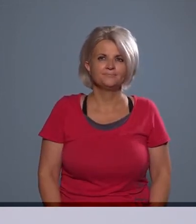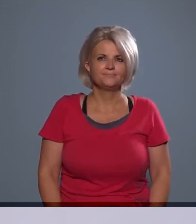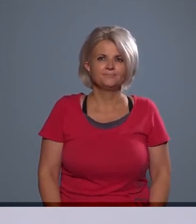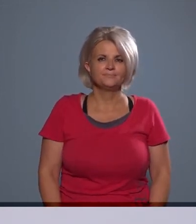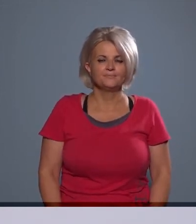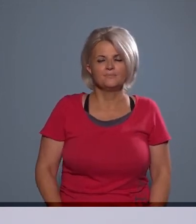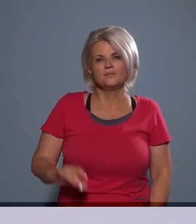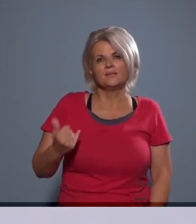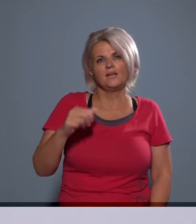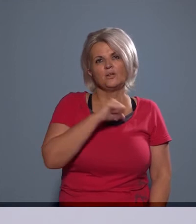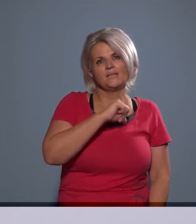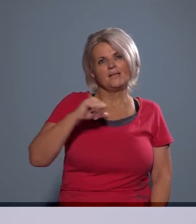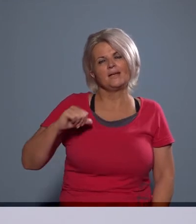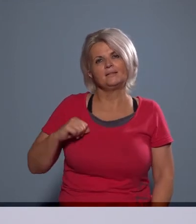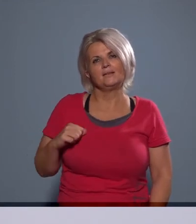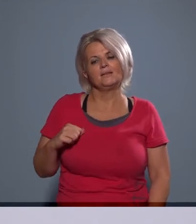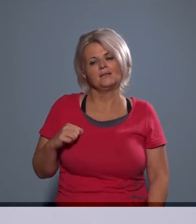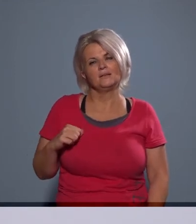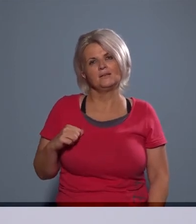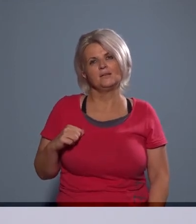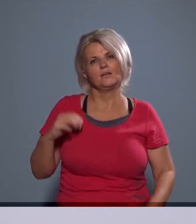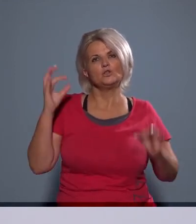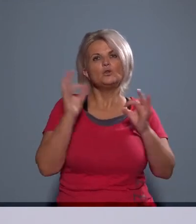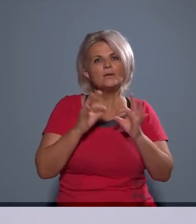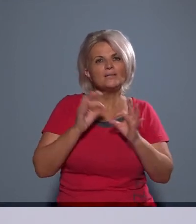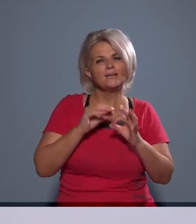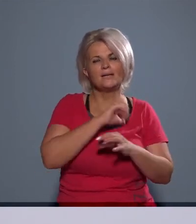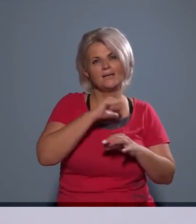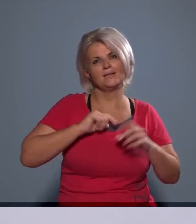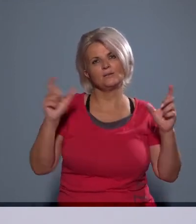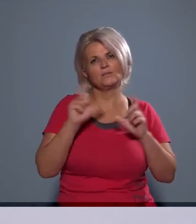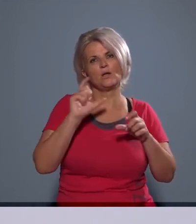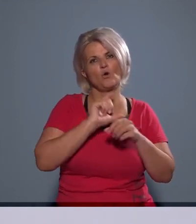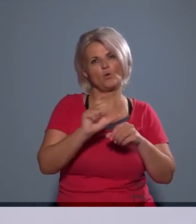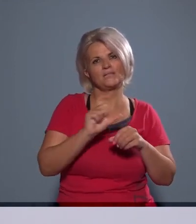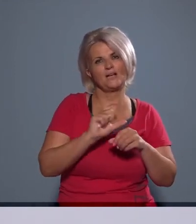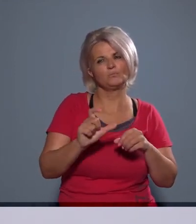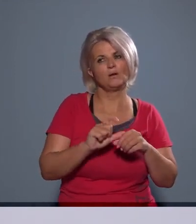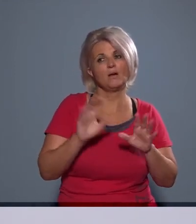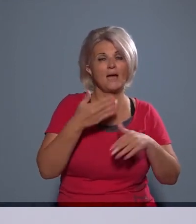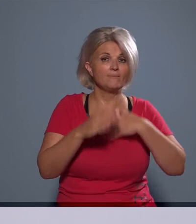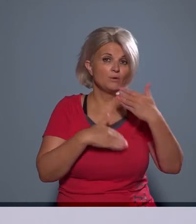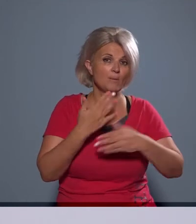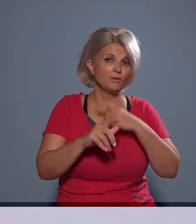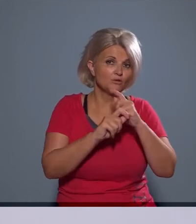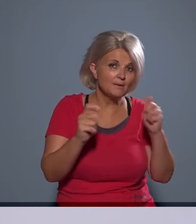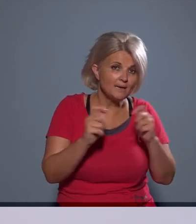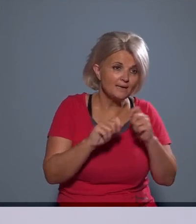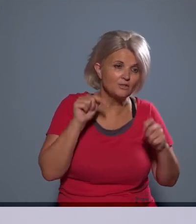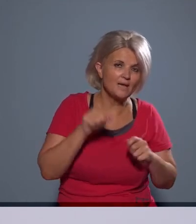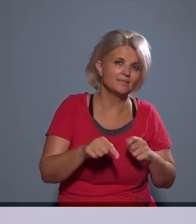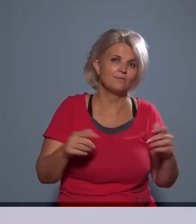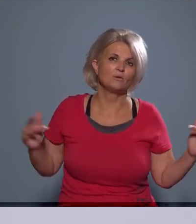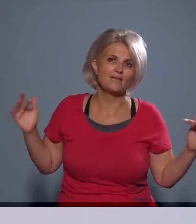történetekben, az egyedi zaj okozásokban, akár a folyamatos méréssel és az ezzel való